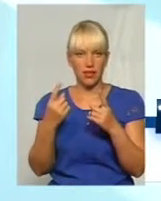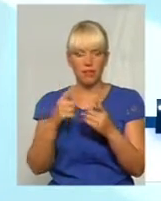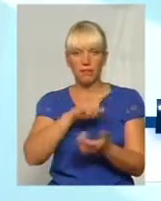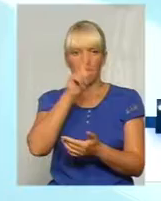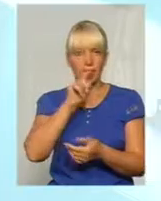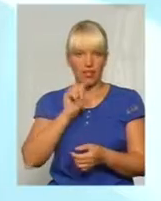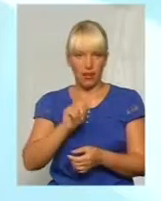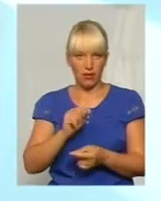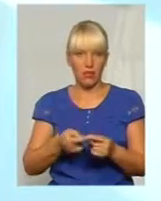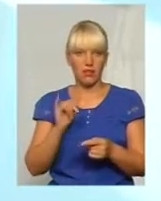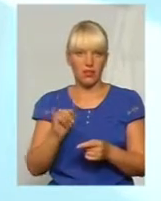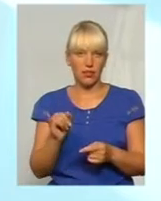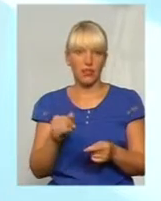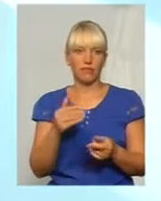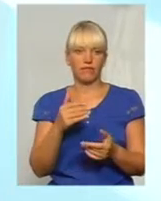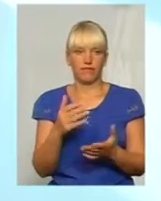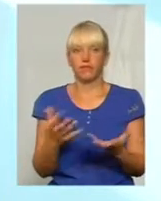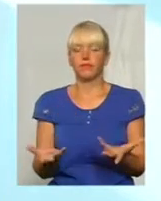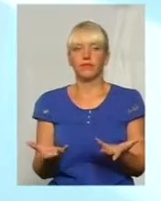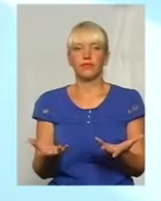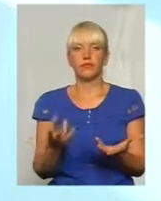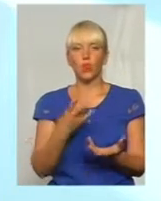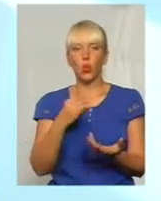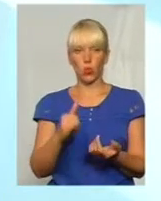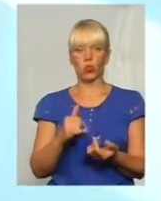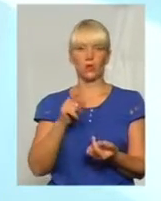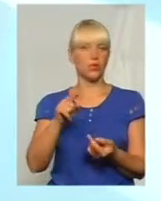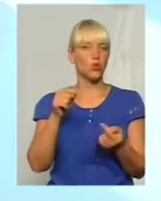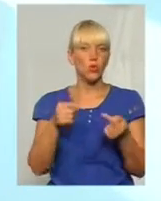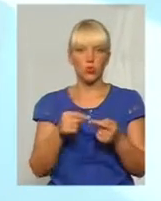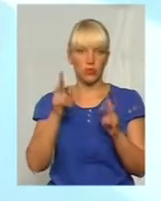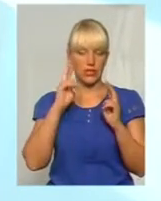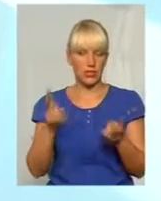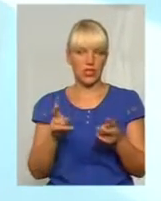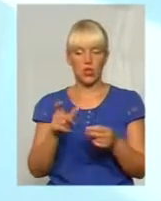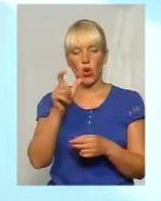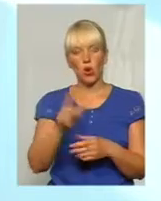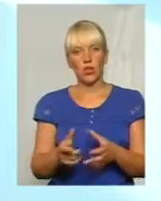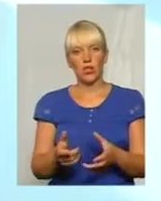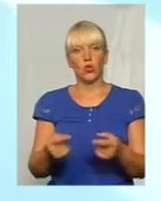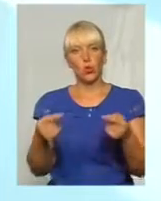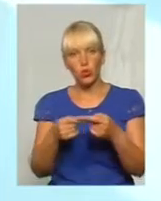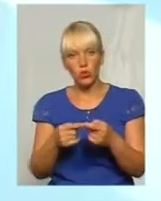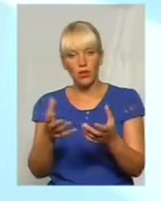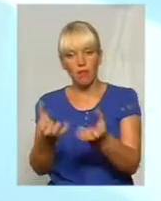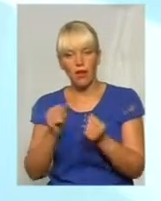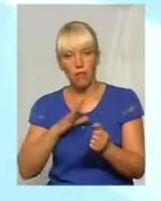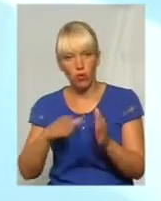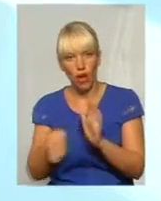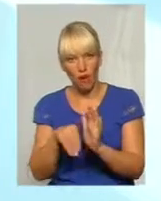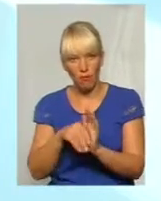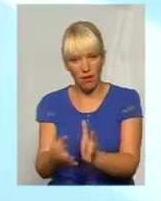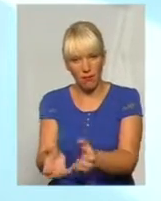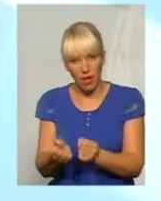затримання, коли ти точно не знаєш, все-таки людину взяли на хабарі. Вона вже взяла цей